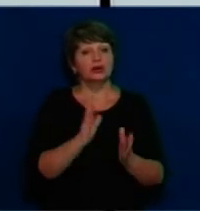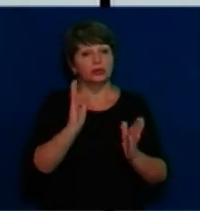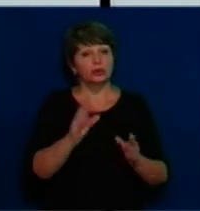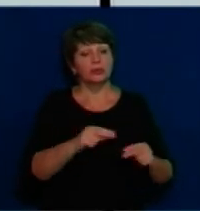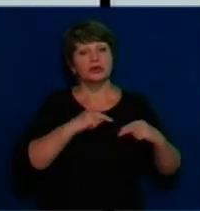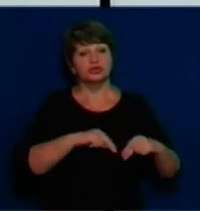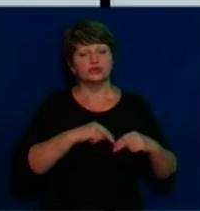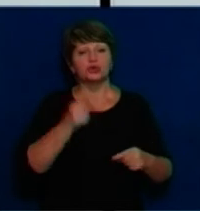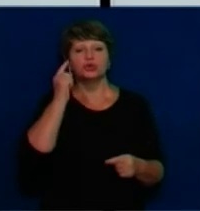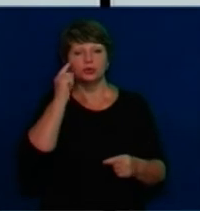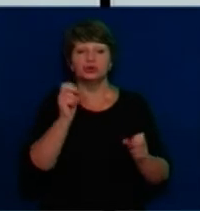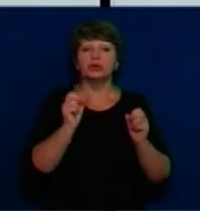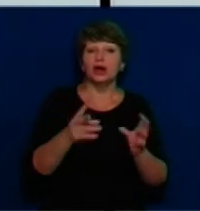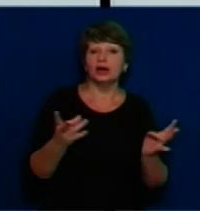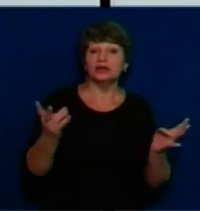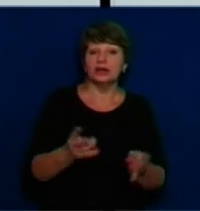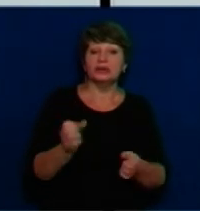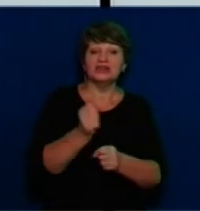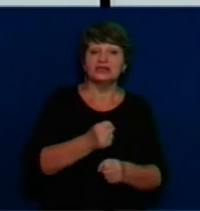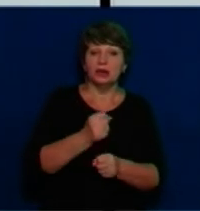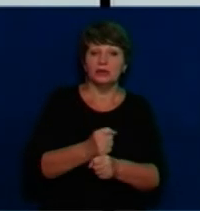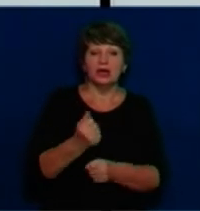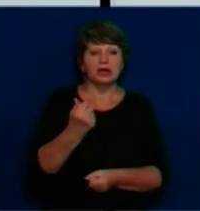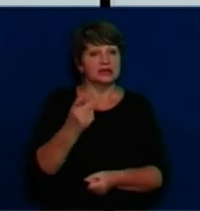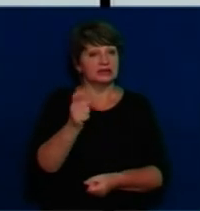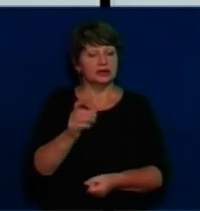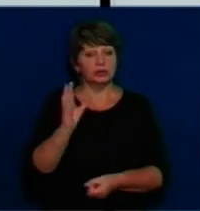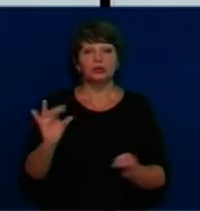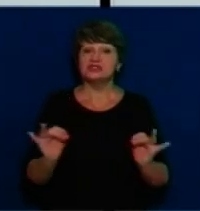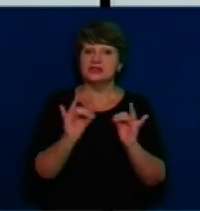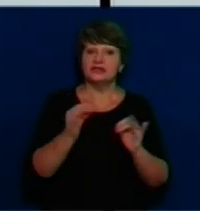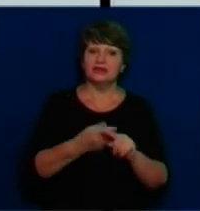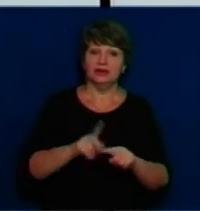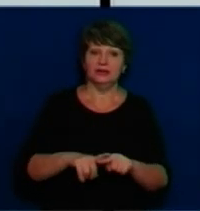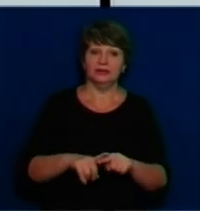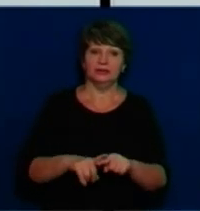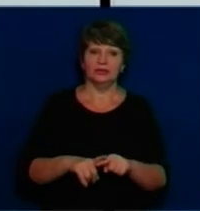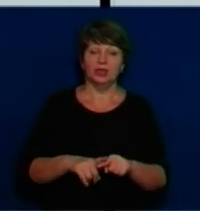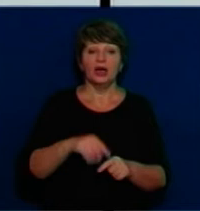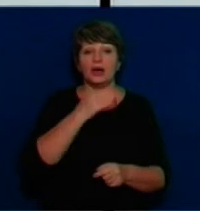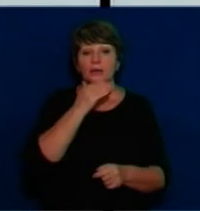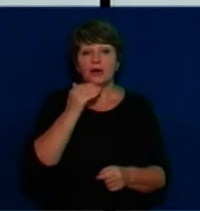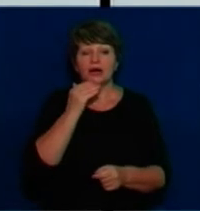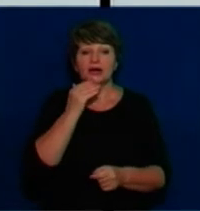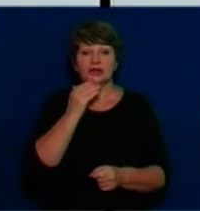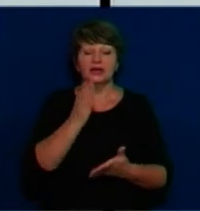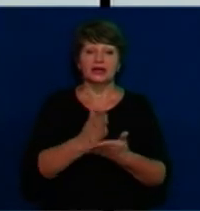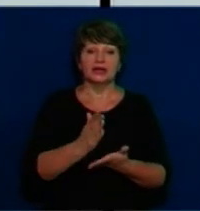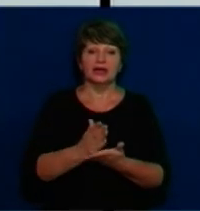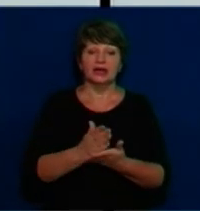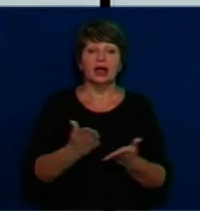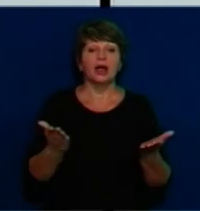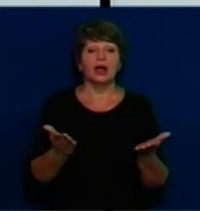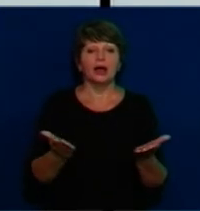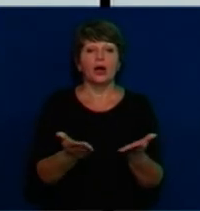заробляти. От того, наскільки люди будуть зацікавлені в цьому. І, ви знаєте, дуже багато залежить від того, який